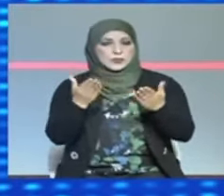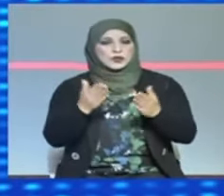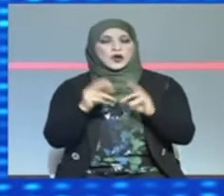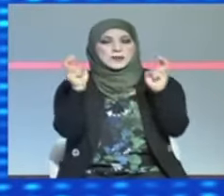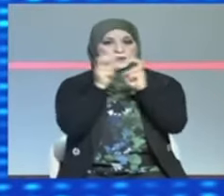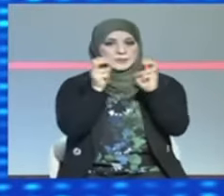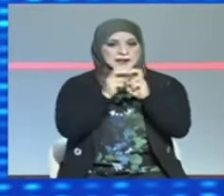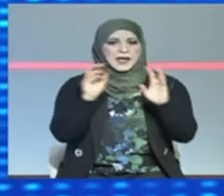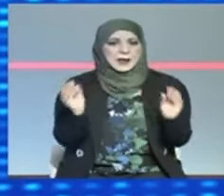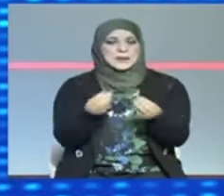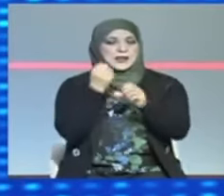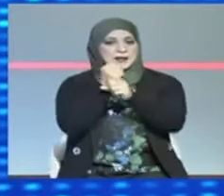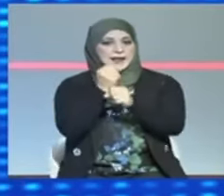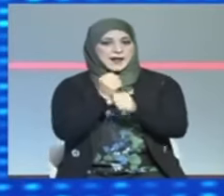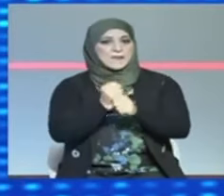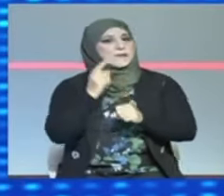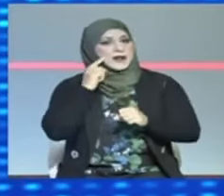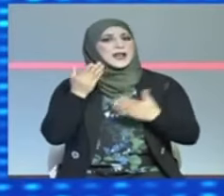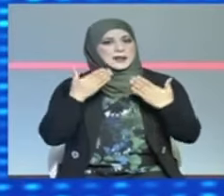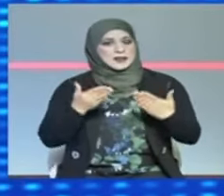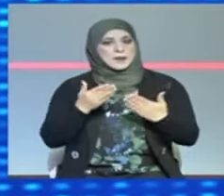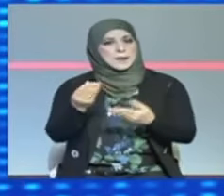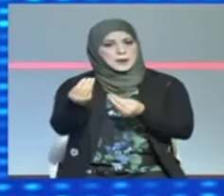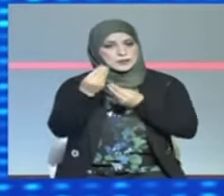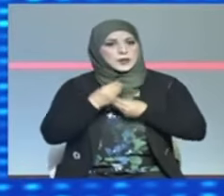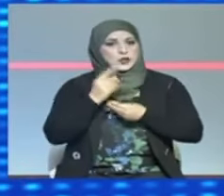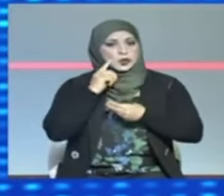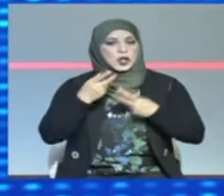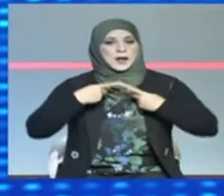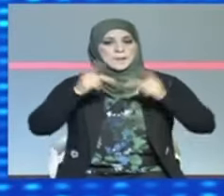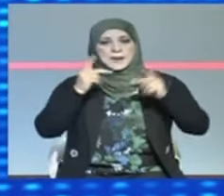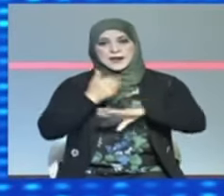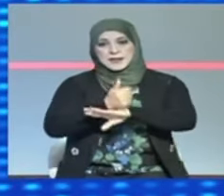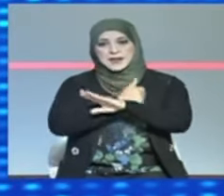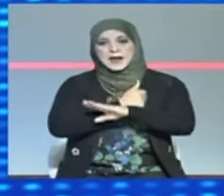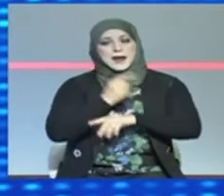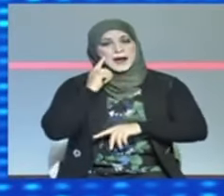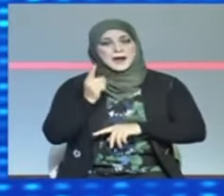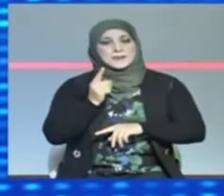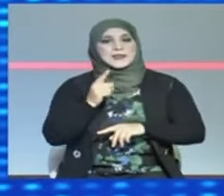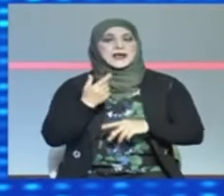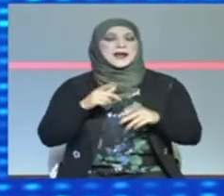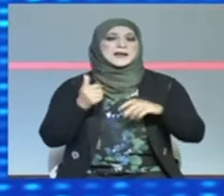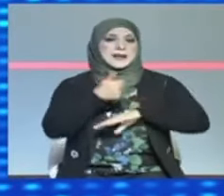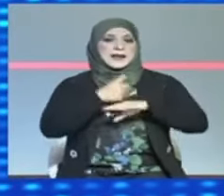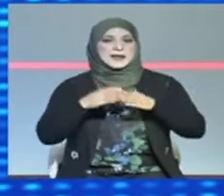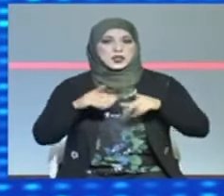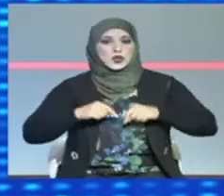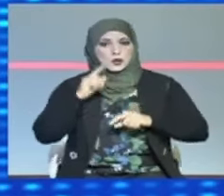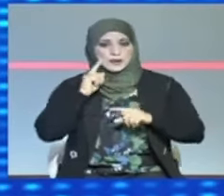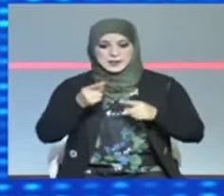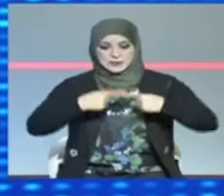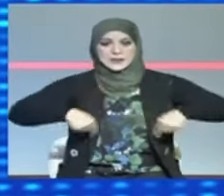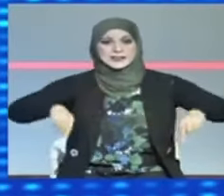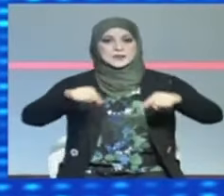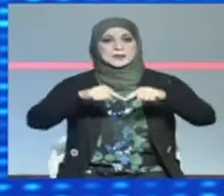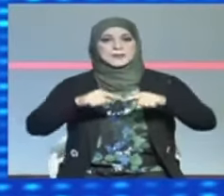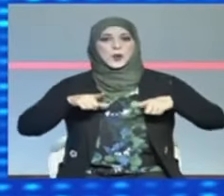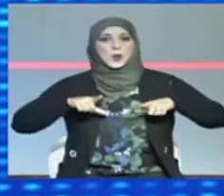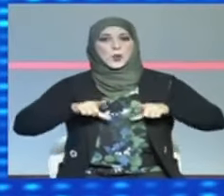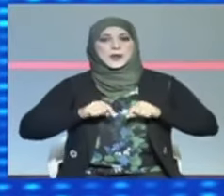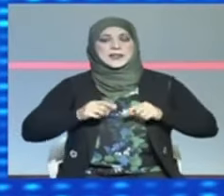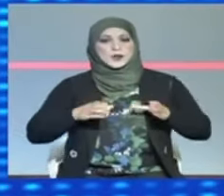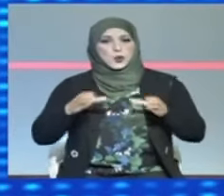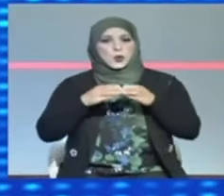التقيب بالجهة نشاطها حسب ما أفد به بلاغ صادر أمس عن رئاسة الحكومة وذلك إثر عقادي مجلس وزري